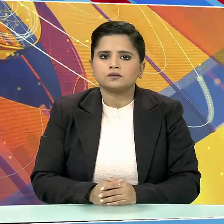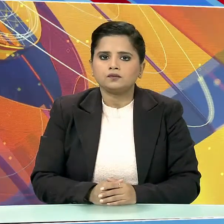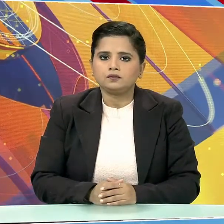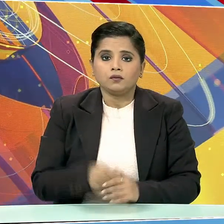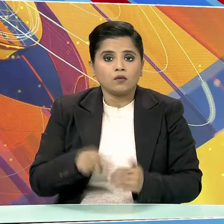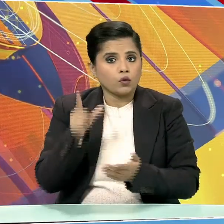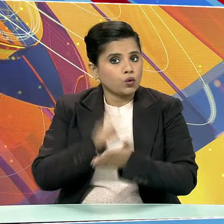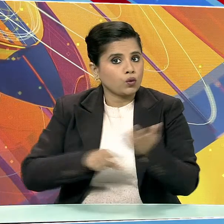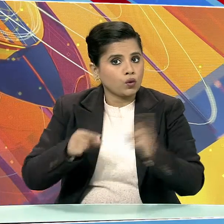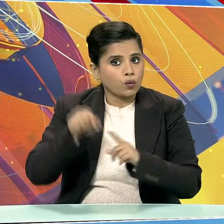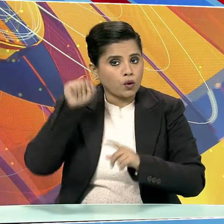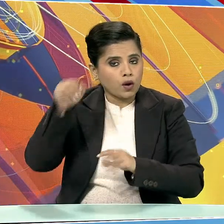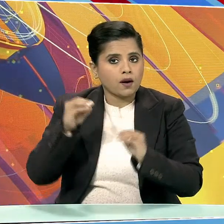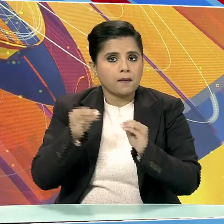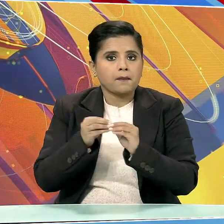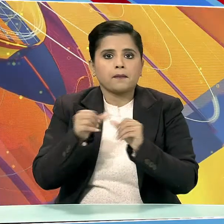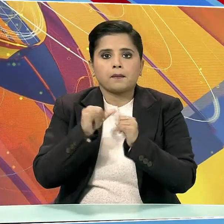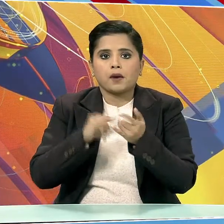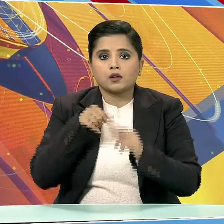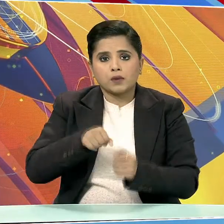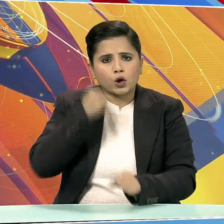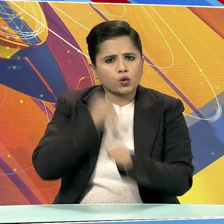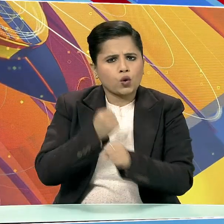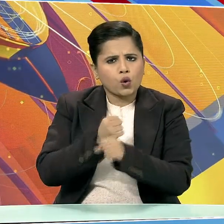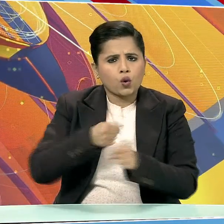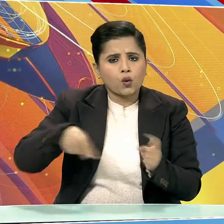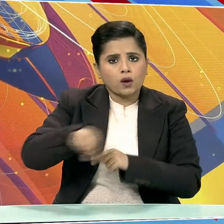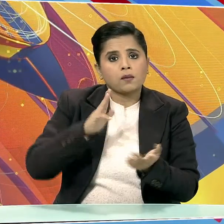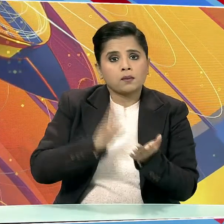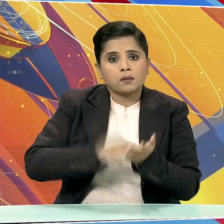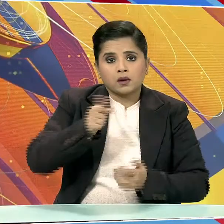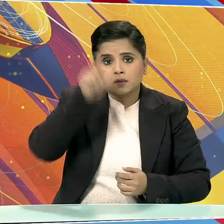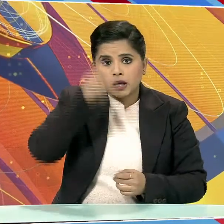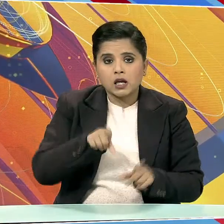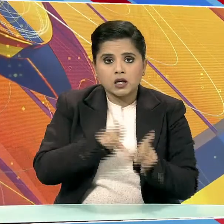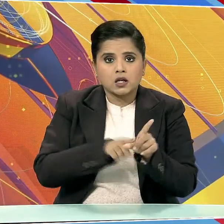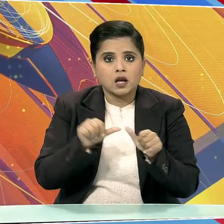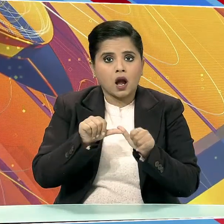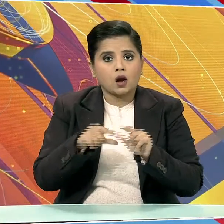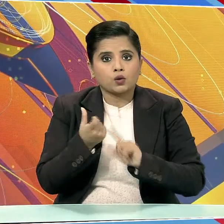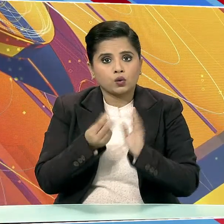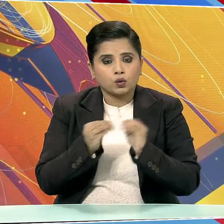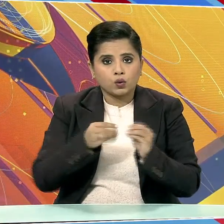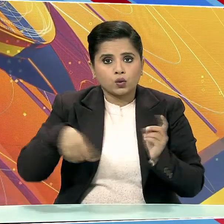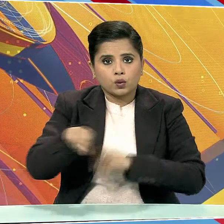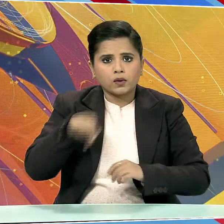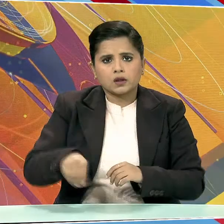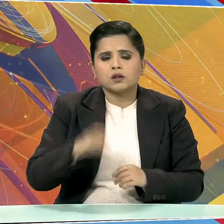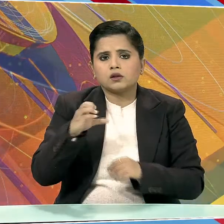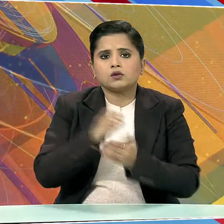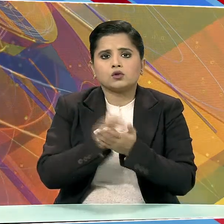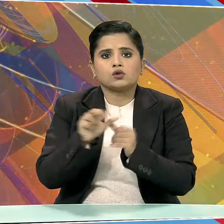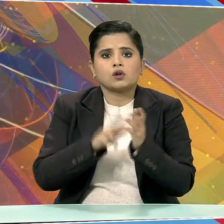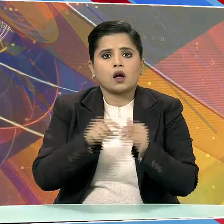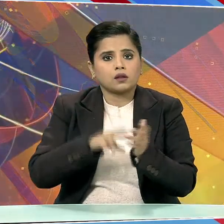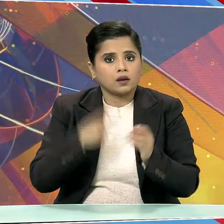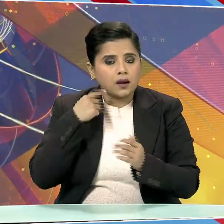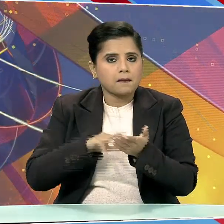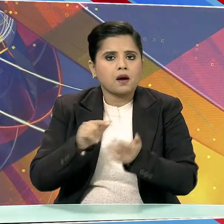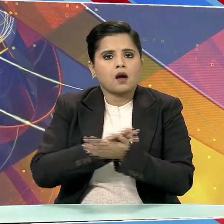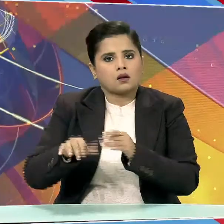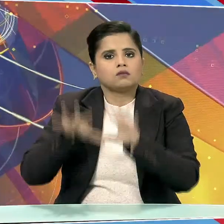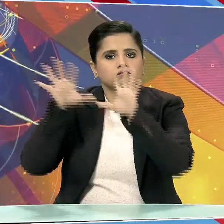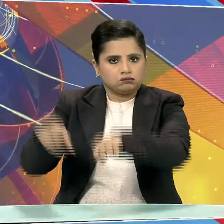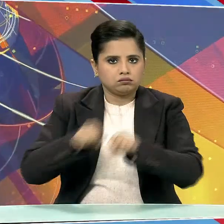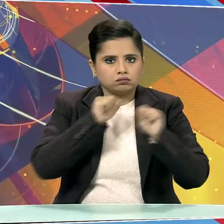उत्तर प्रदेश में बस्पा सरकार में मंत्री रह याकूब कुरैशी को दिल्ली के चांदनी महल इलाके से गिरफतार किया गया